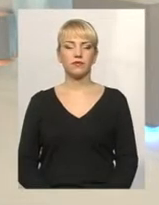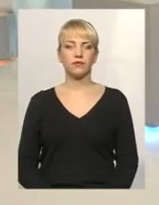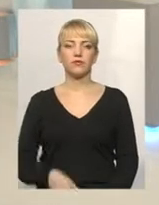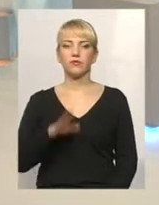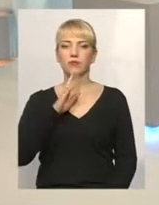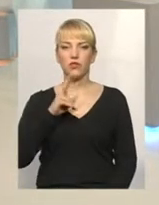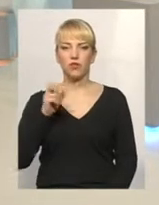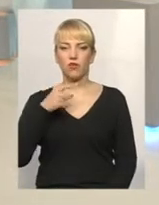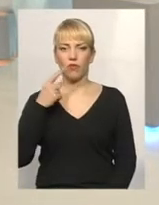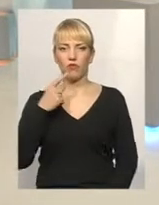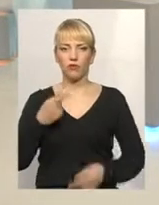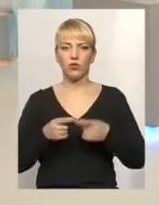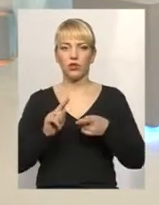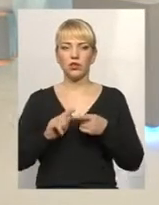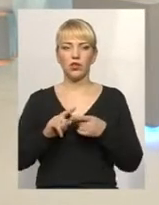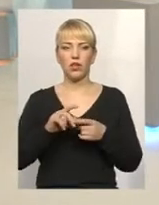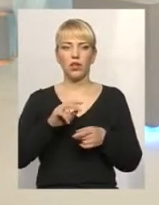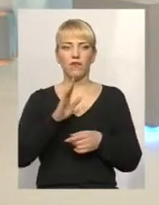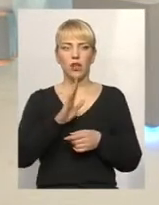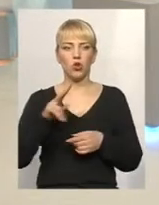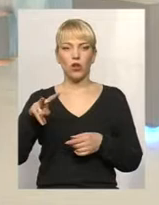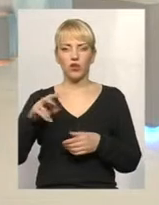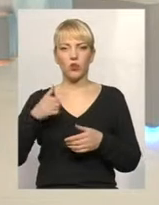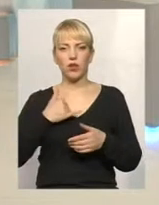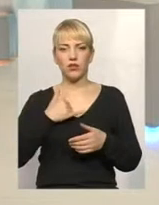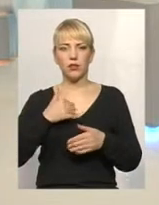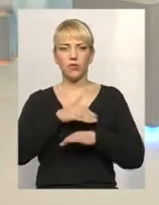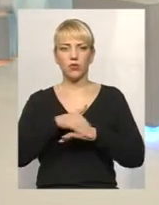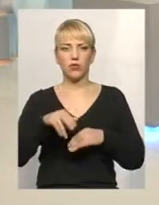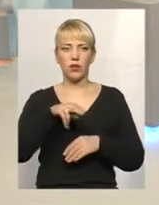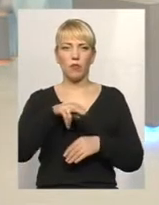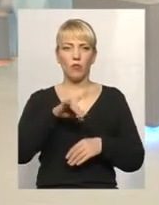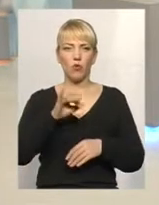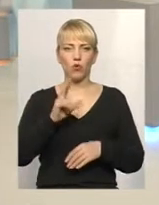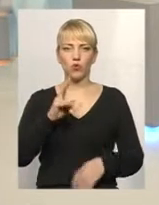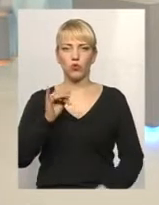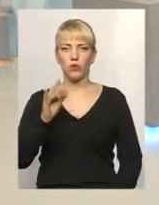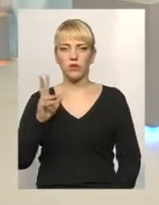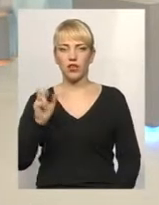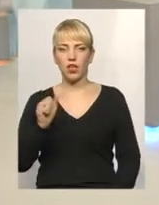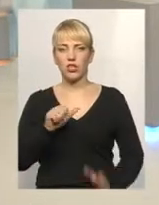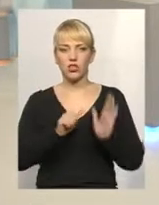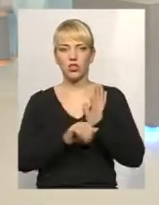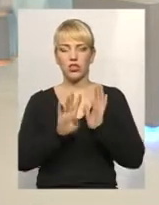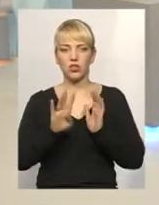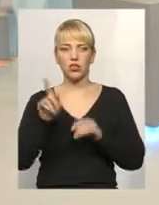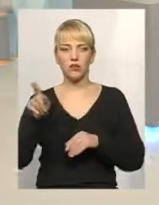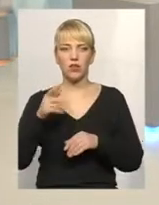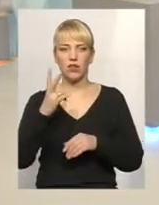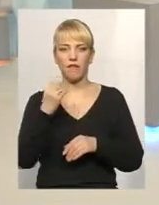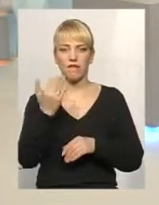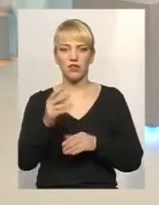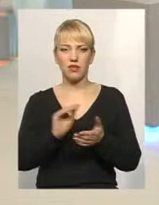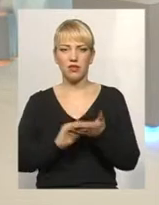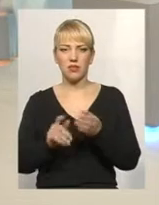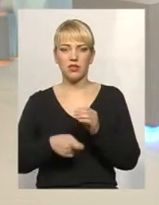Скажіть, будь ласка, до Віктора Леонідовича запитання. У нас про Скоріська 64, зараз на вас там написали заяву на